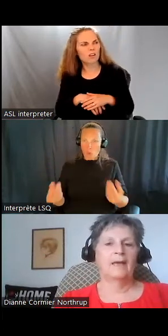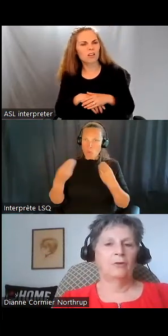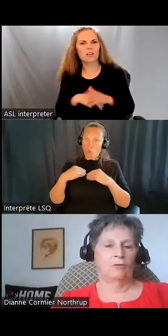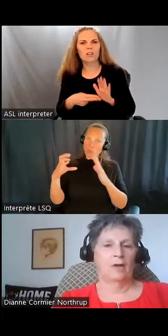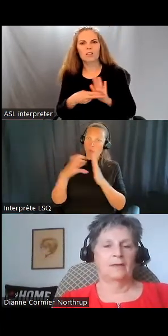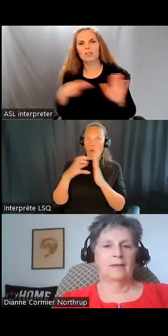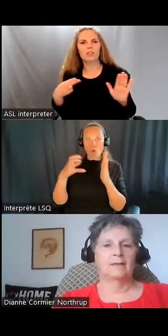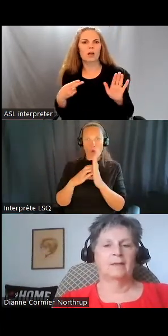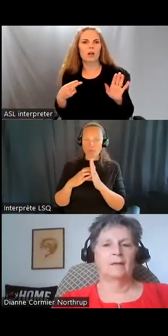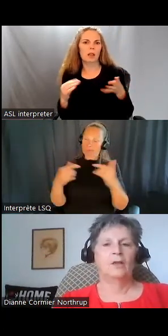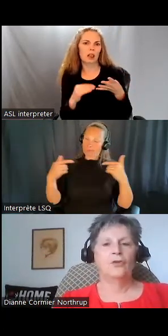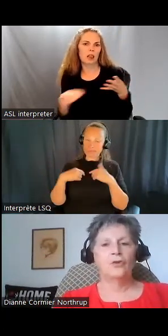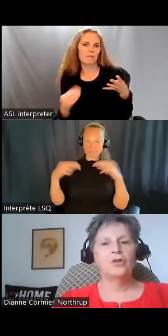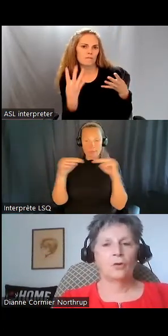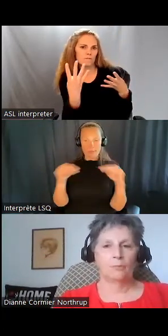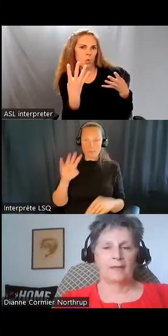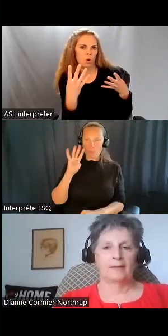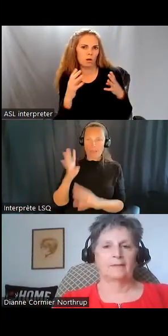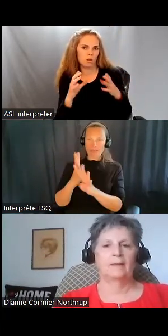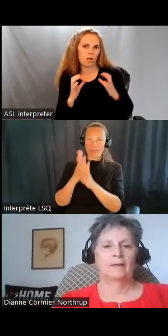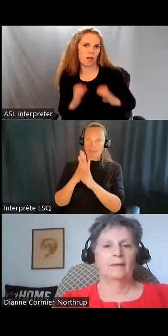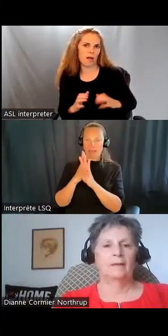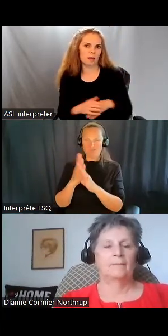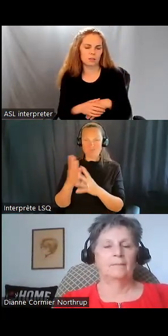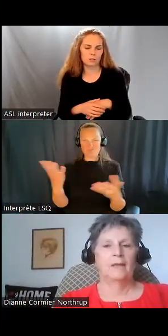comme un client de niveau 4 ou d'être